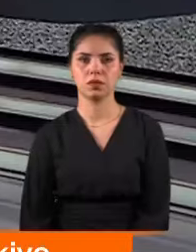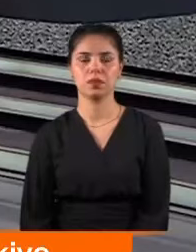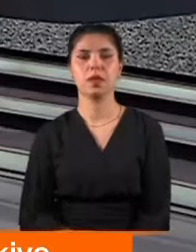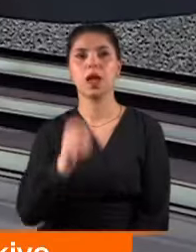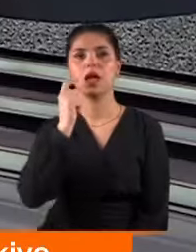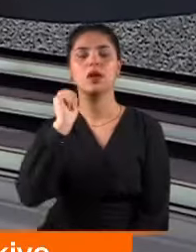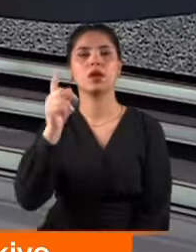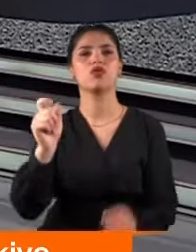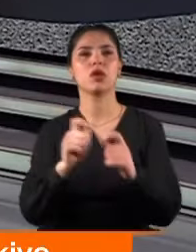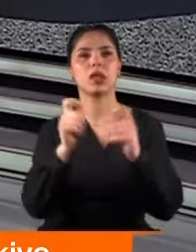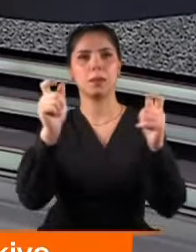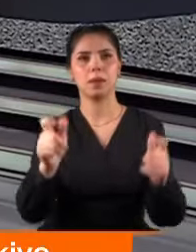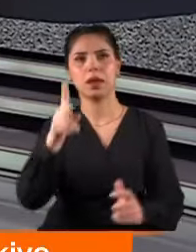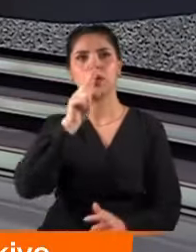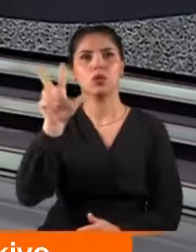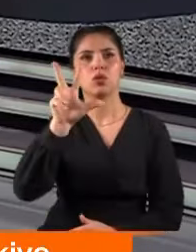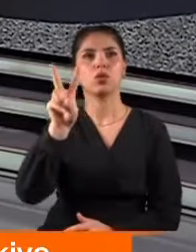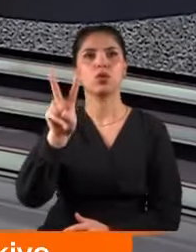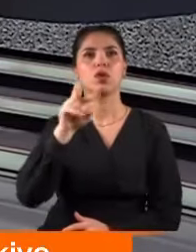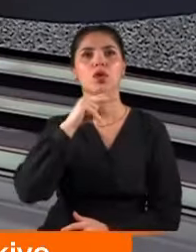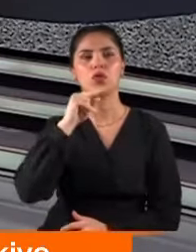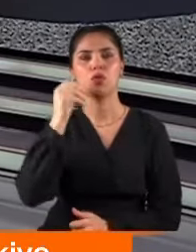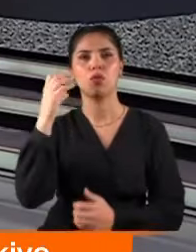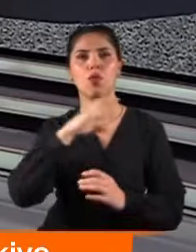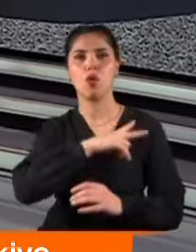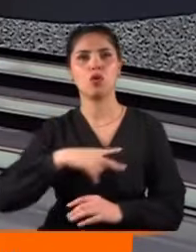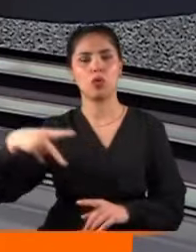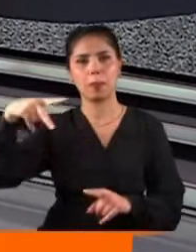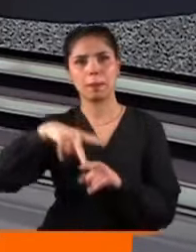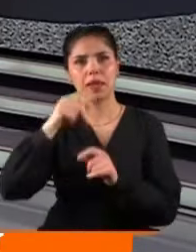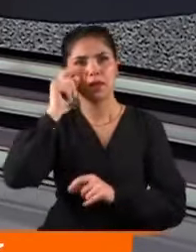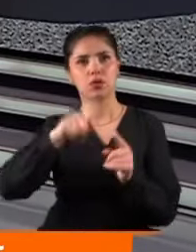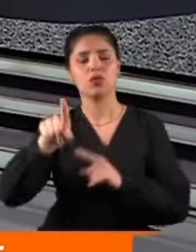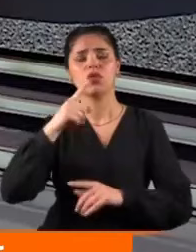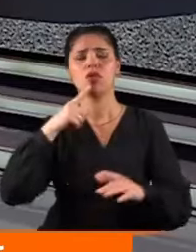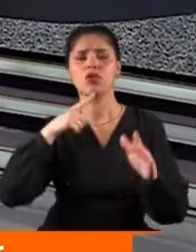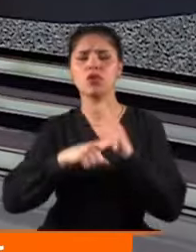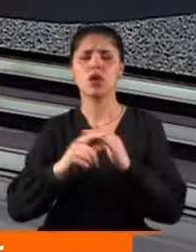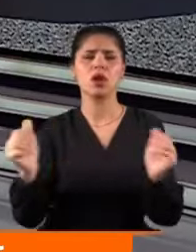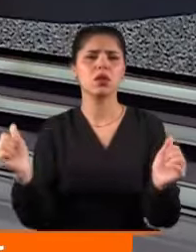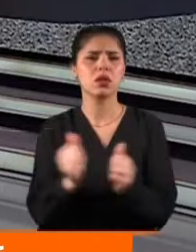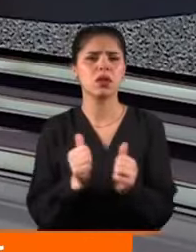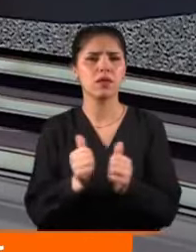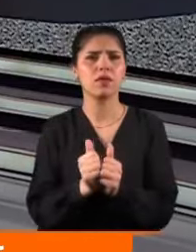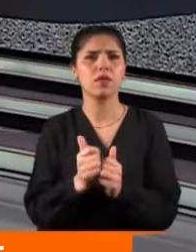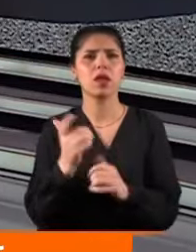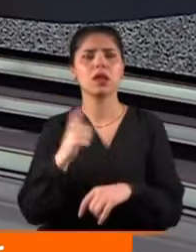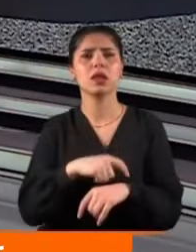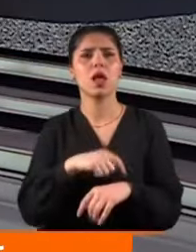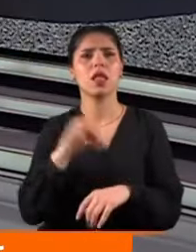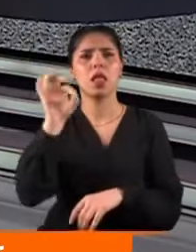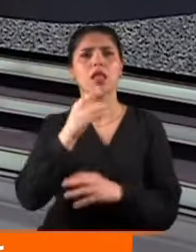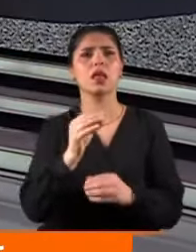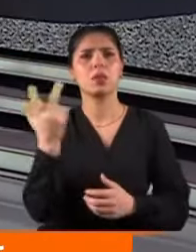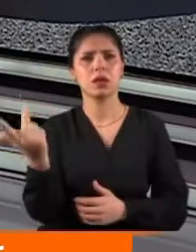Ankara Batı kentte 232 numaralı otobüs saatini kullananlardan son dönemde şikayet üstüne şikayet yağıyor. Sebebi saatine durağa ulaşamadığı için hız